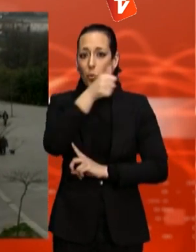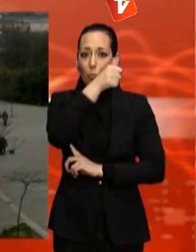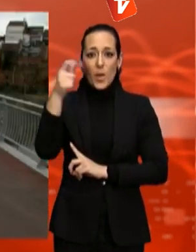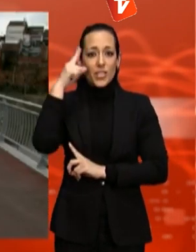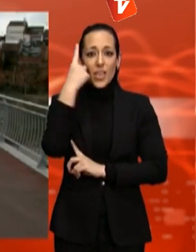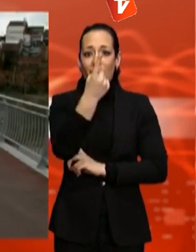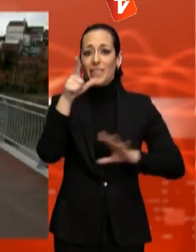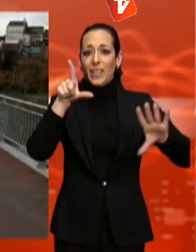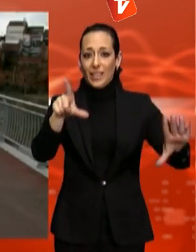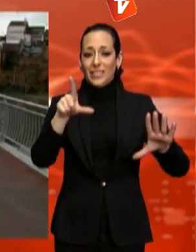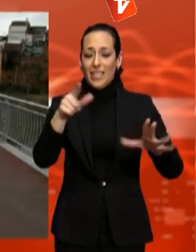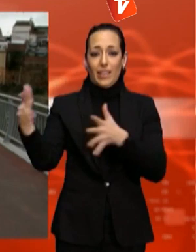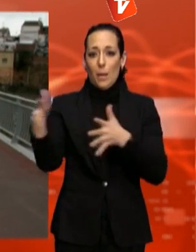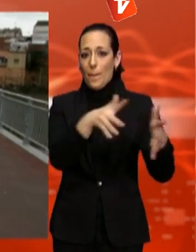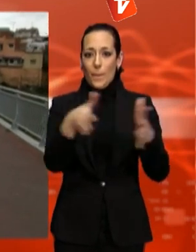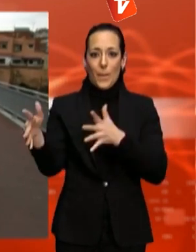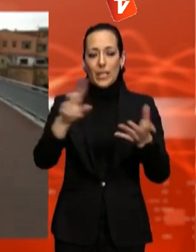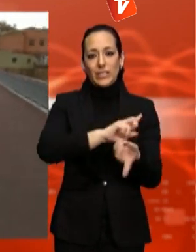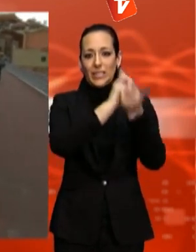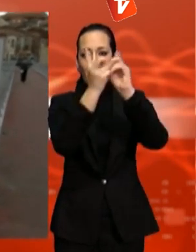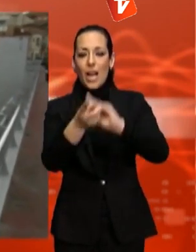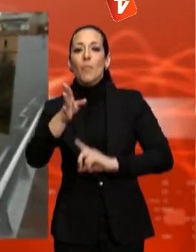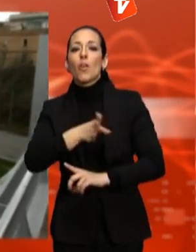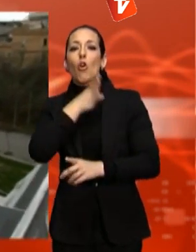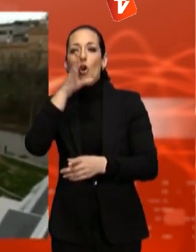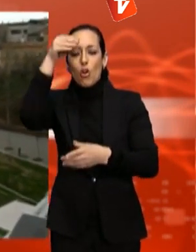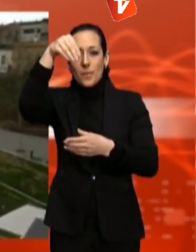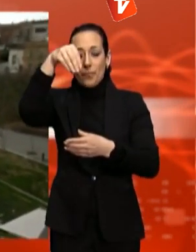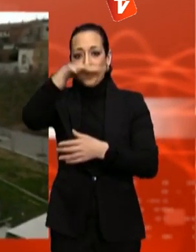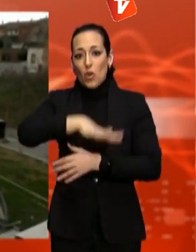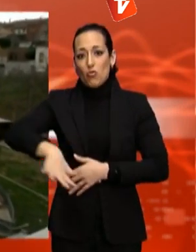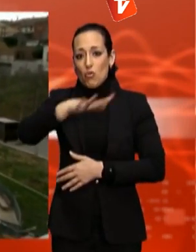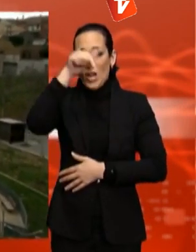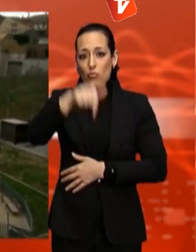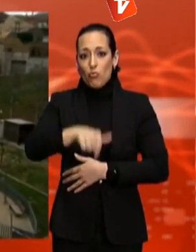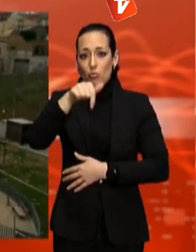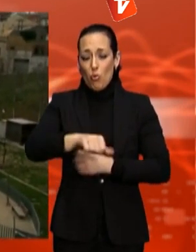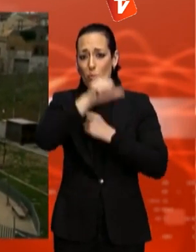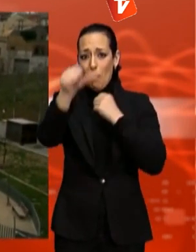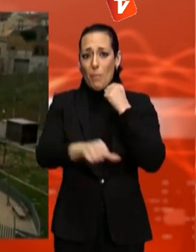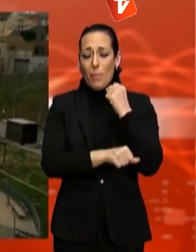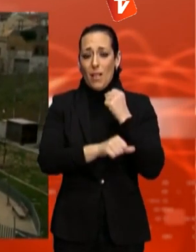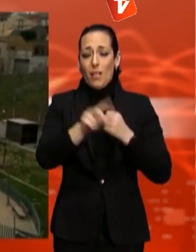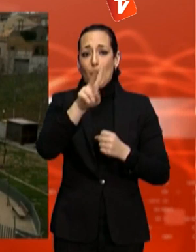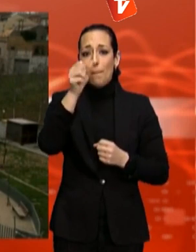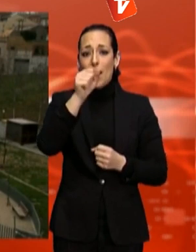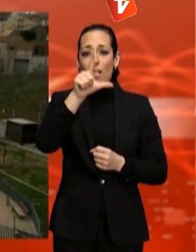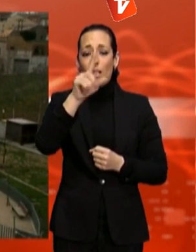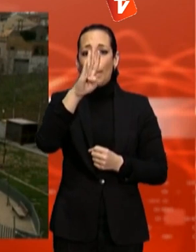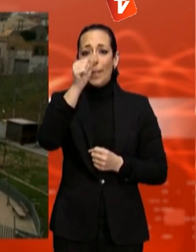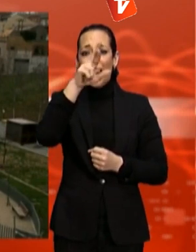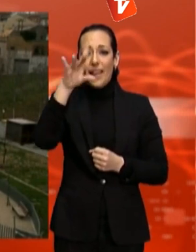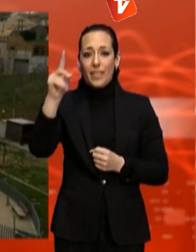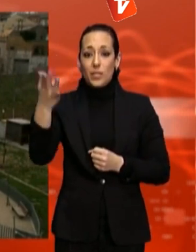12 del migdia aquesta fista popular amb banda sonora de jazz se celebrarà a la zona sud del Parc de Vallparadís. L'escenari ja